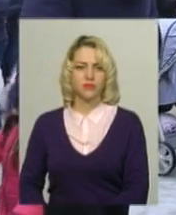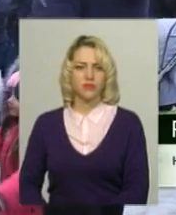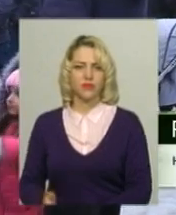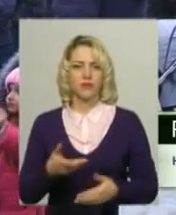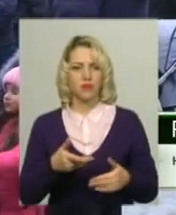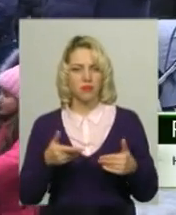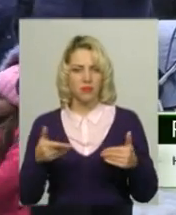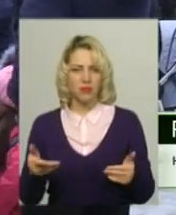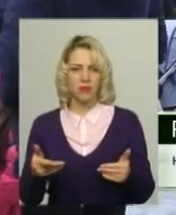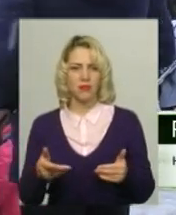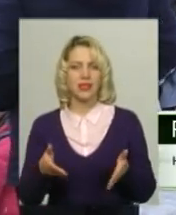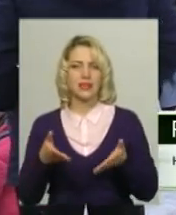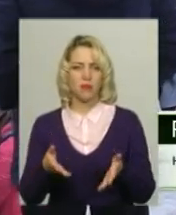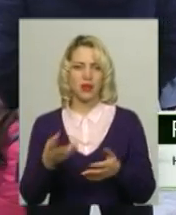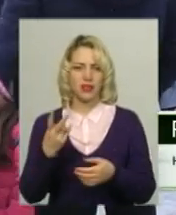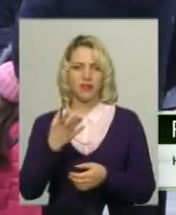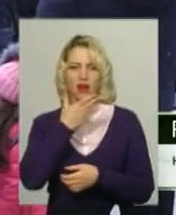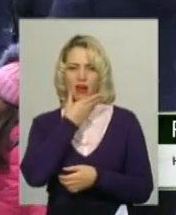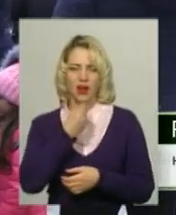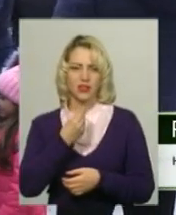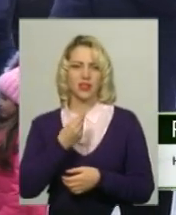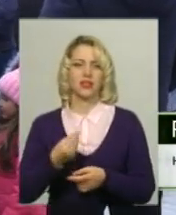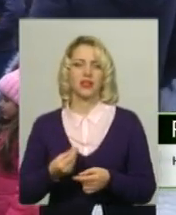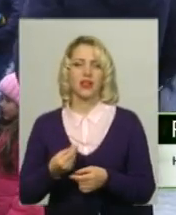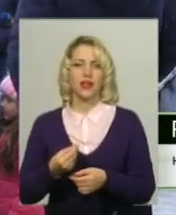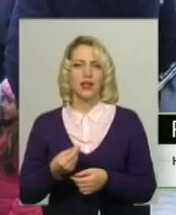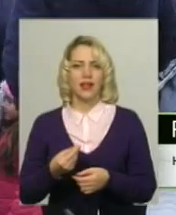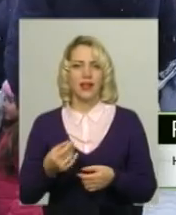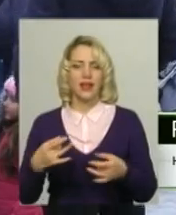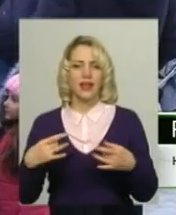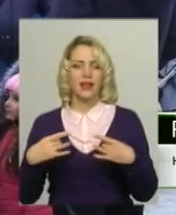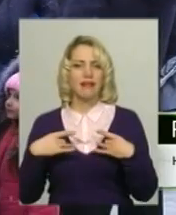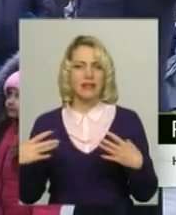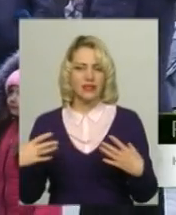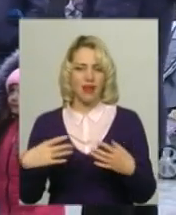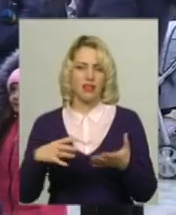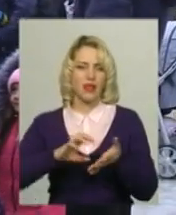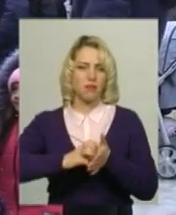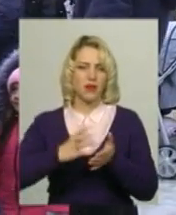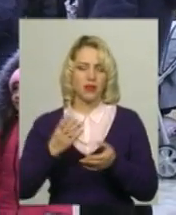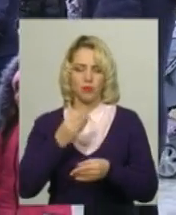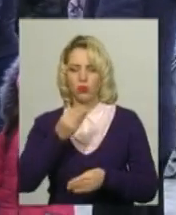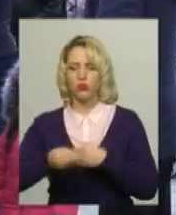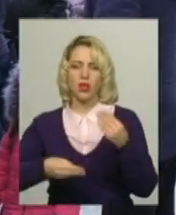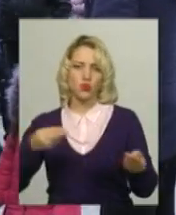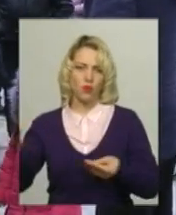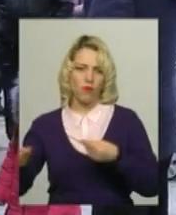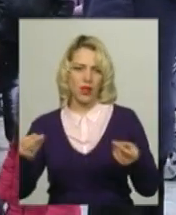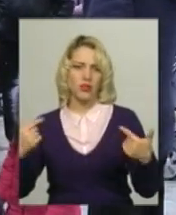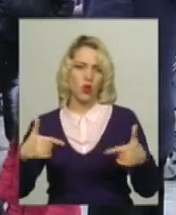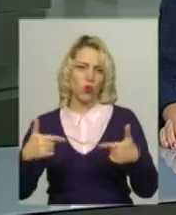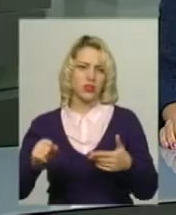Ми спекли два гарних різдвяних пряники, які ми будемо частувати містян та гостей міста.